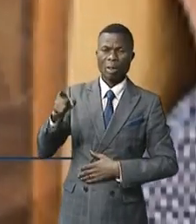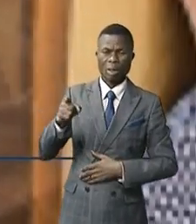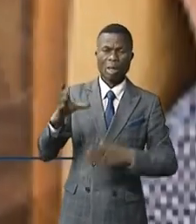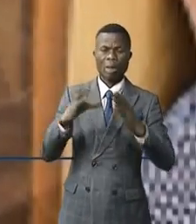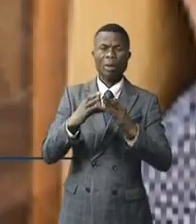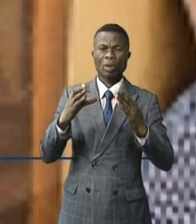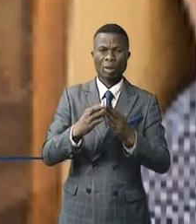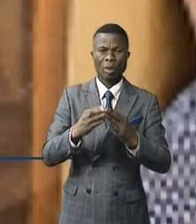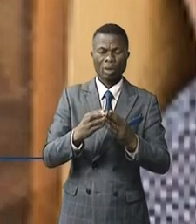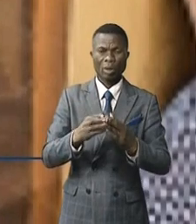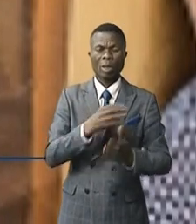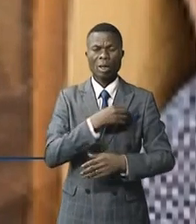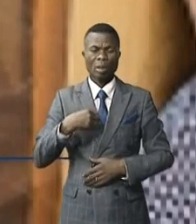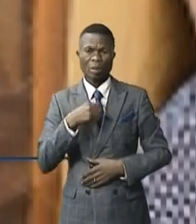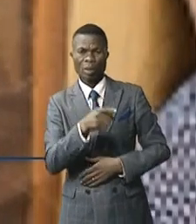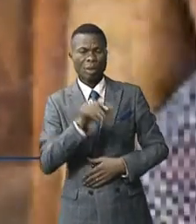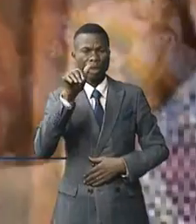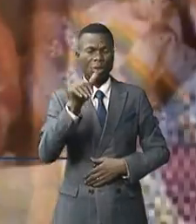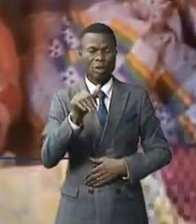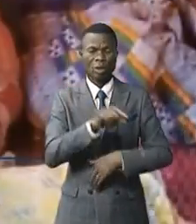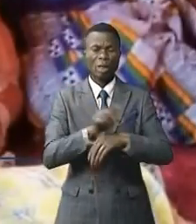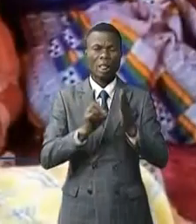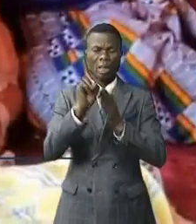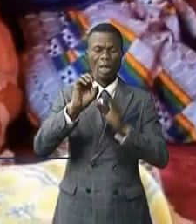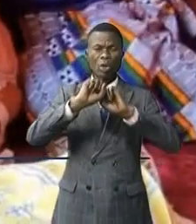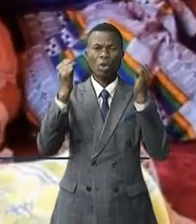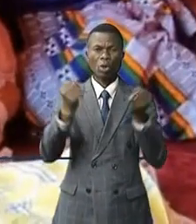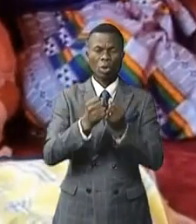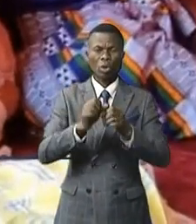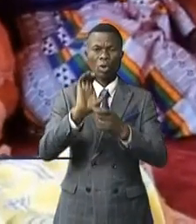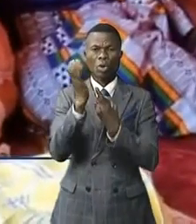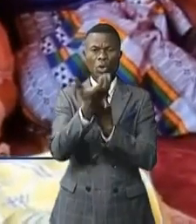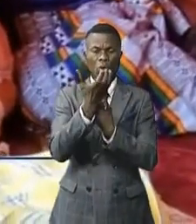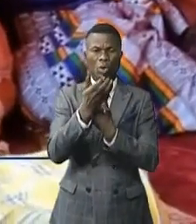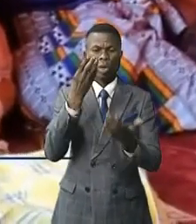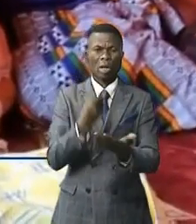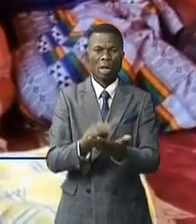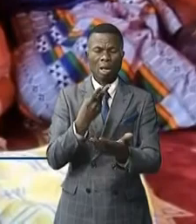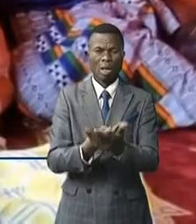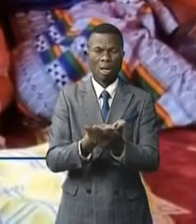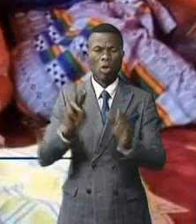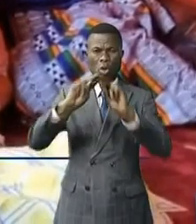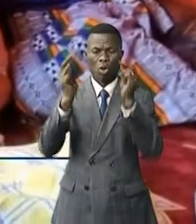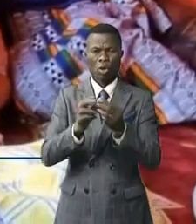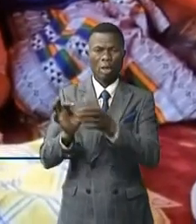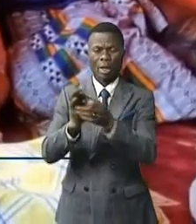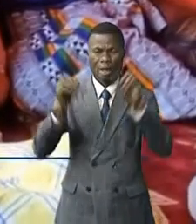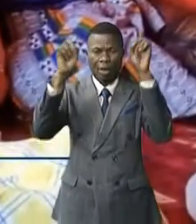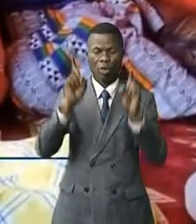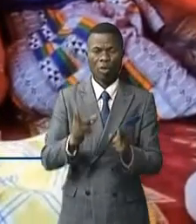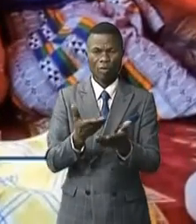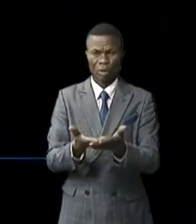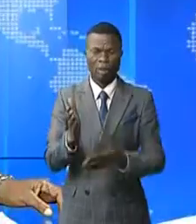avec Sissé Mariyama, directrice du développement social, de la culture et du sport de la commission de l'Union africaine.